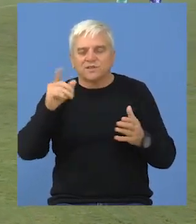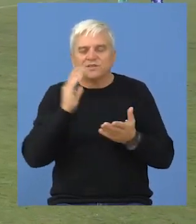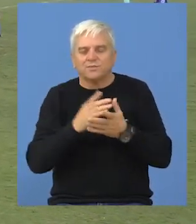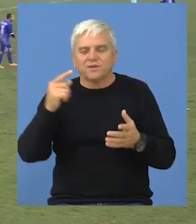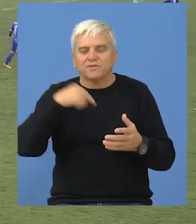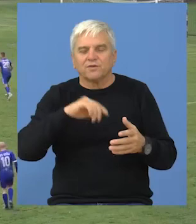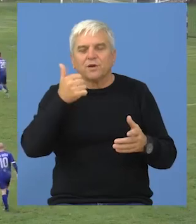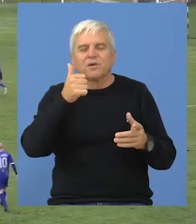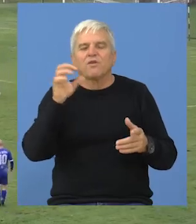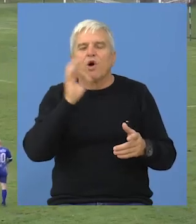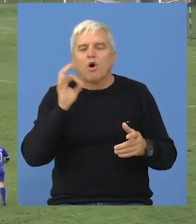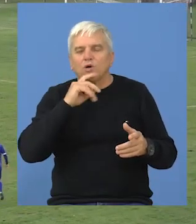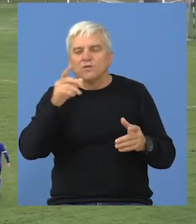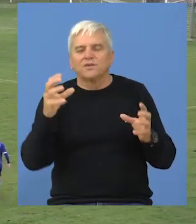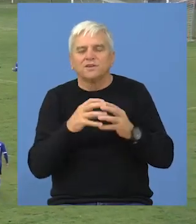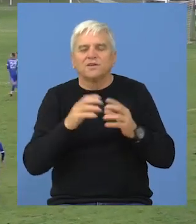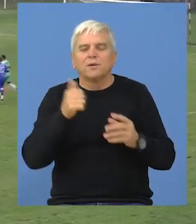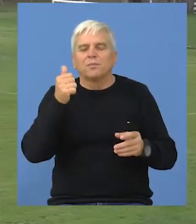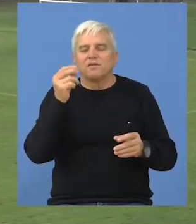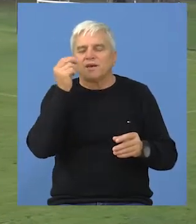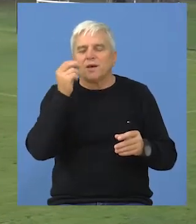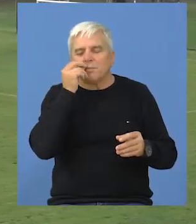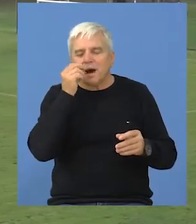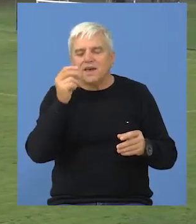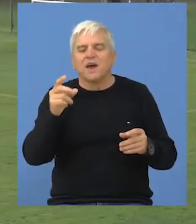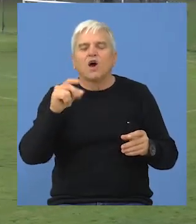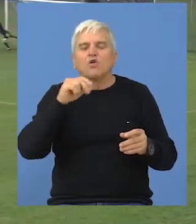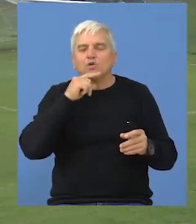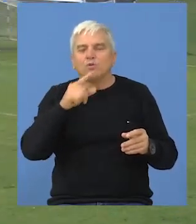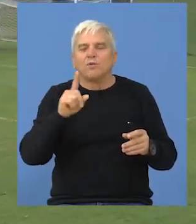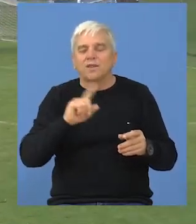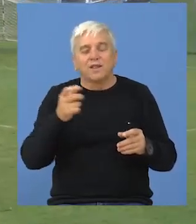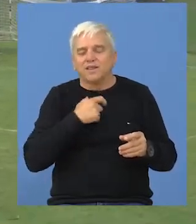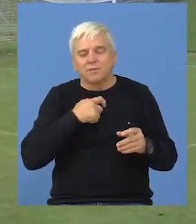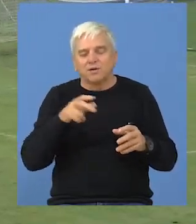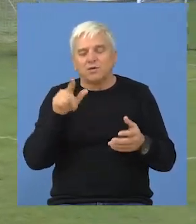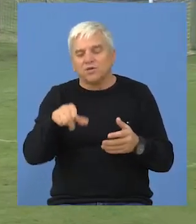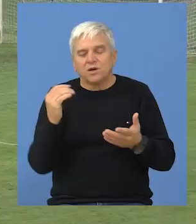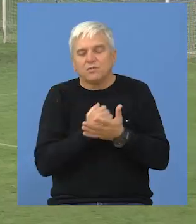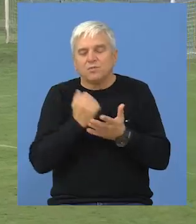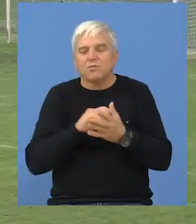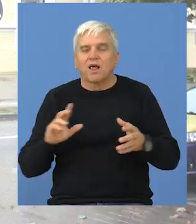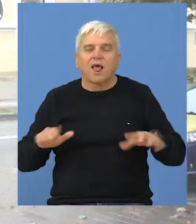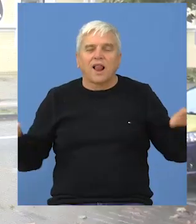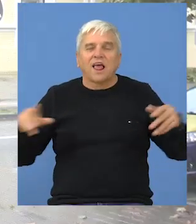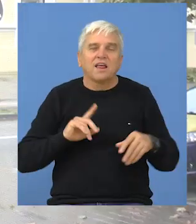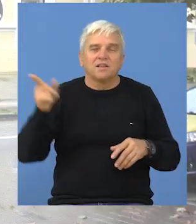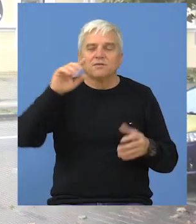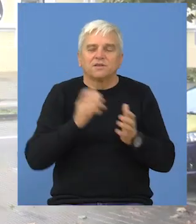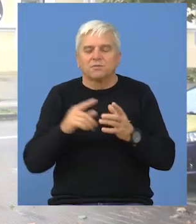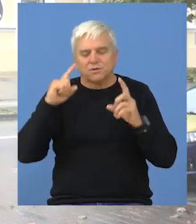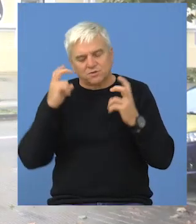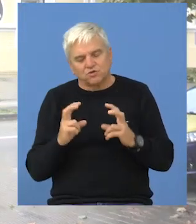sledeće domaćinstvo odigrati 1. oktober sa ekipom 1. majeruma. Ne smemo ni posle ove pobjede, što kažu da